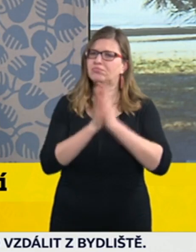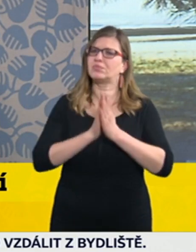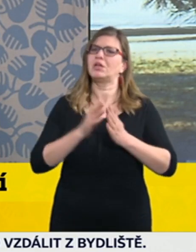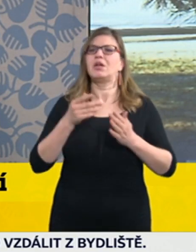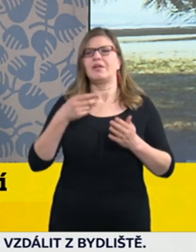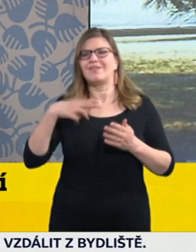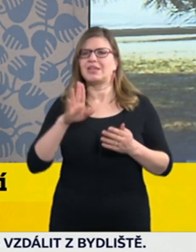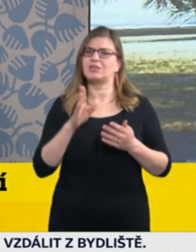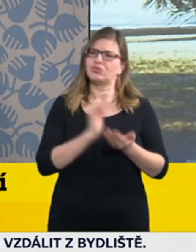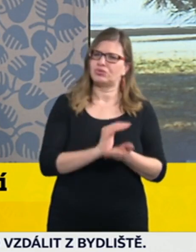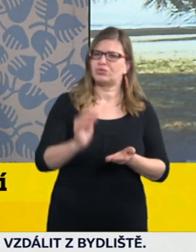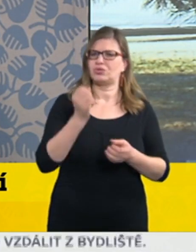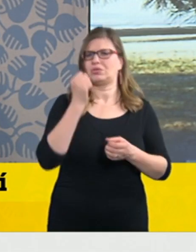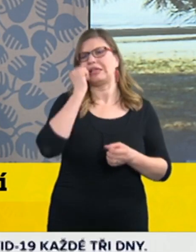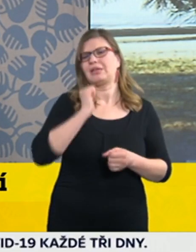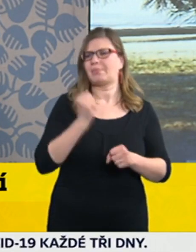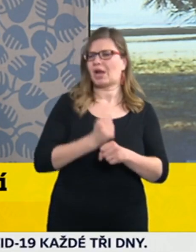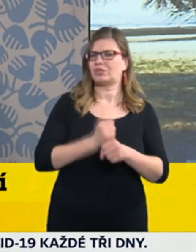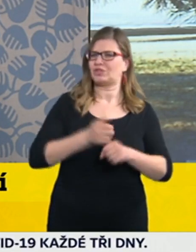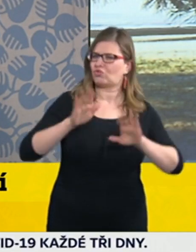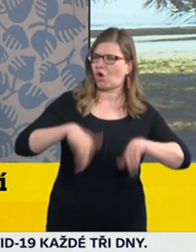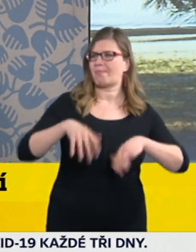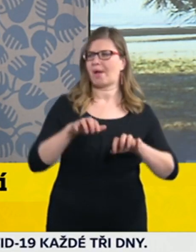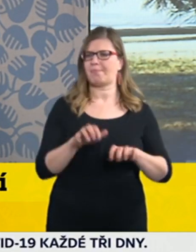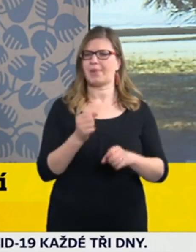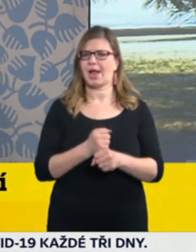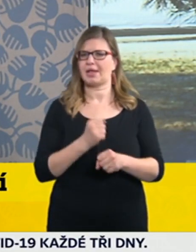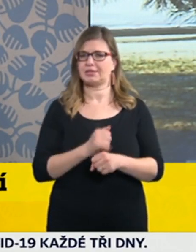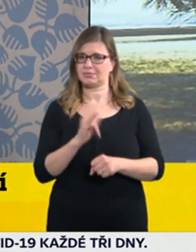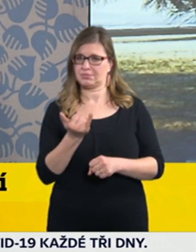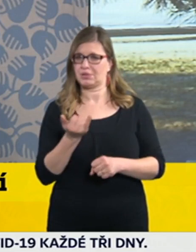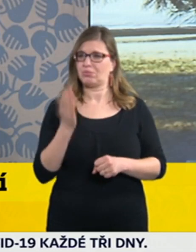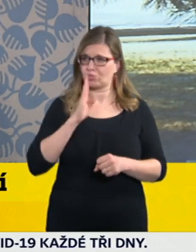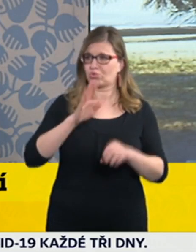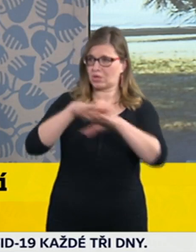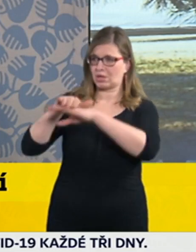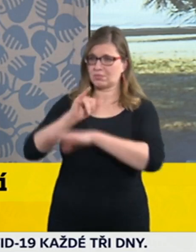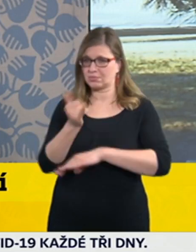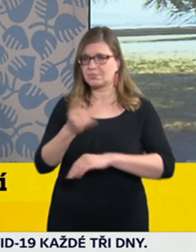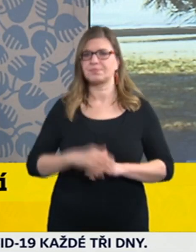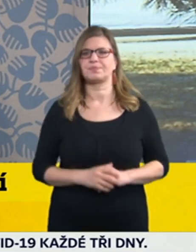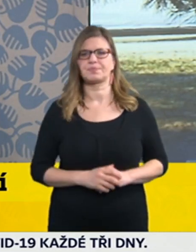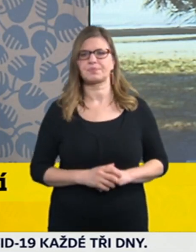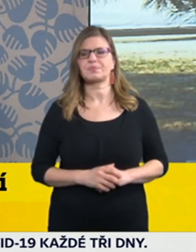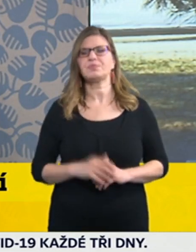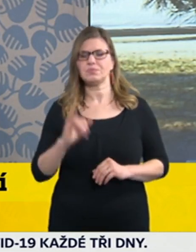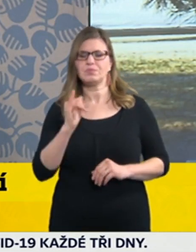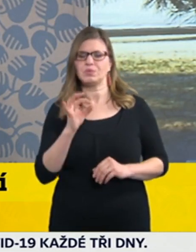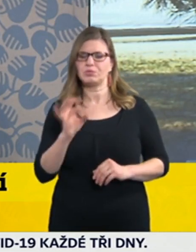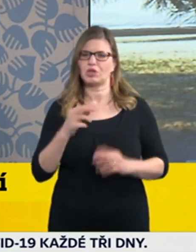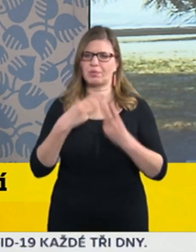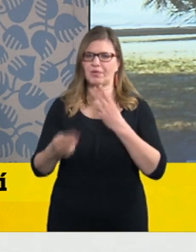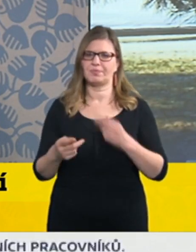jestli jste řešili i nějaký jakýsi apel. Děkuji. Já se vyjádřím k tomu poklesu. Je to tak, že když půjde